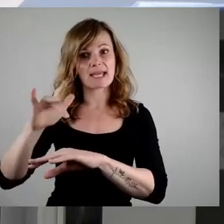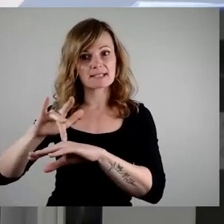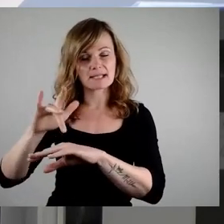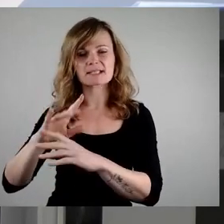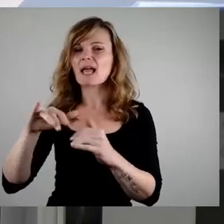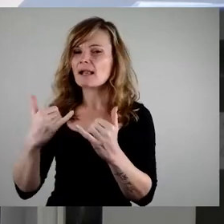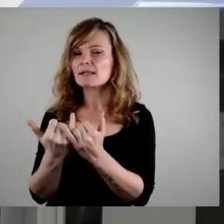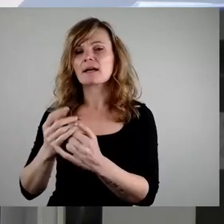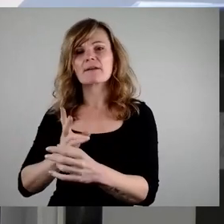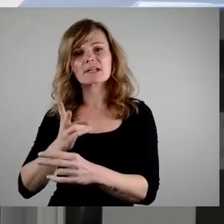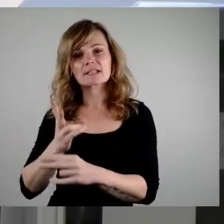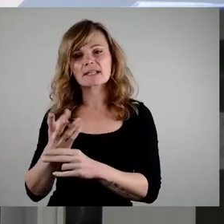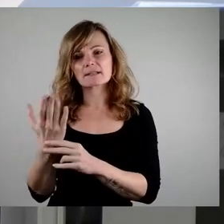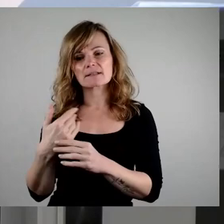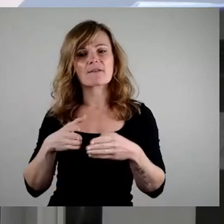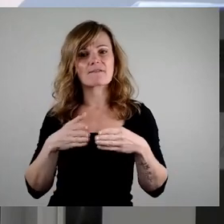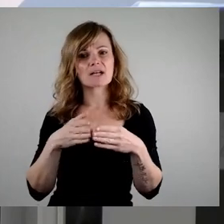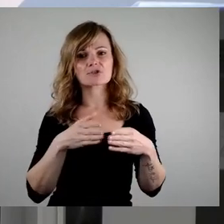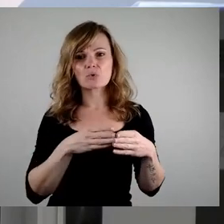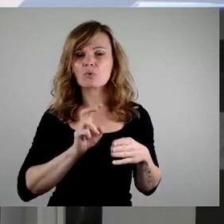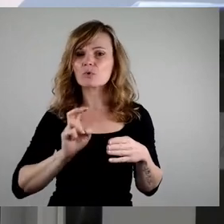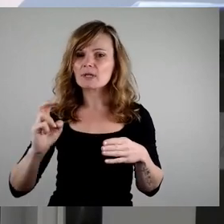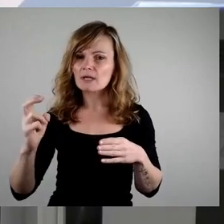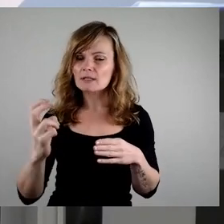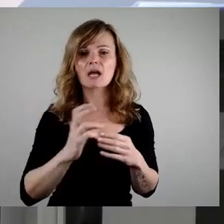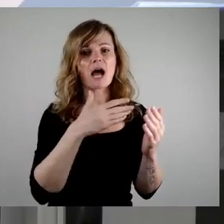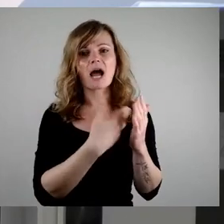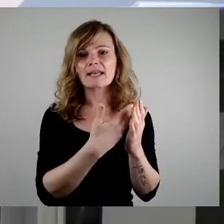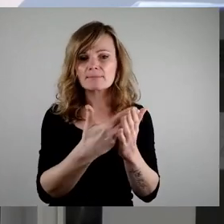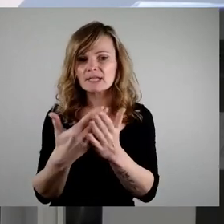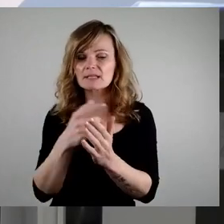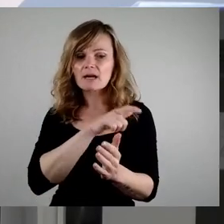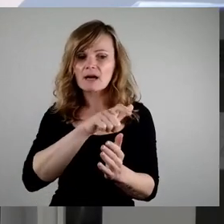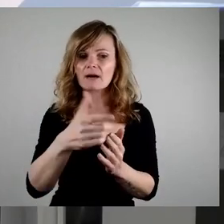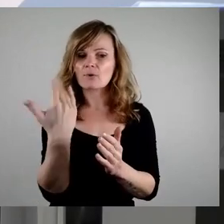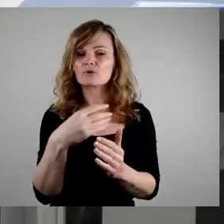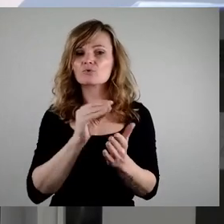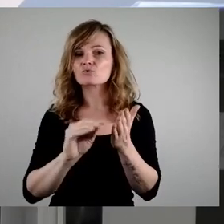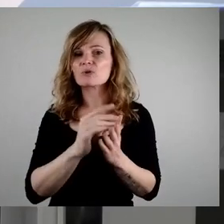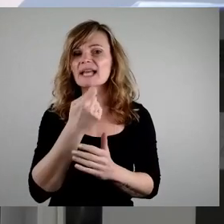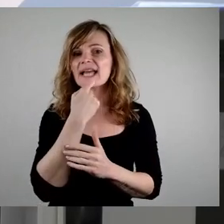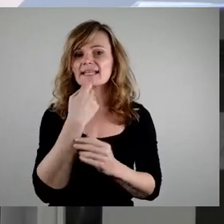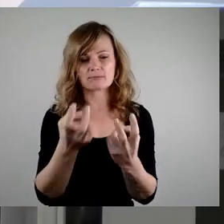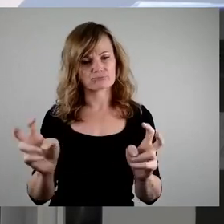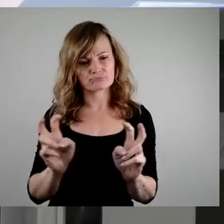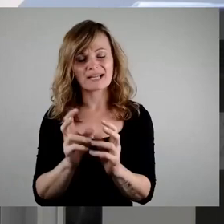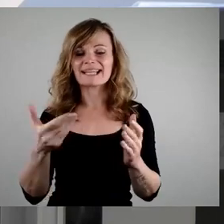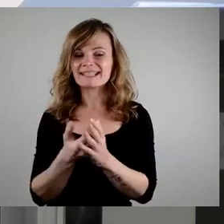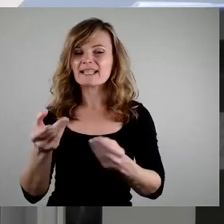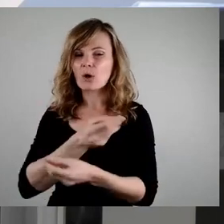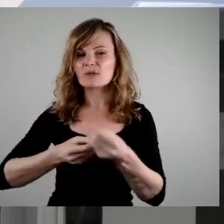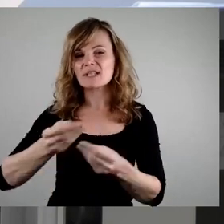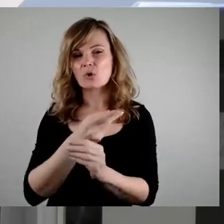Vertretungen der Fraktionen, die Anbieter des Schulessens. Und es war ein ziemlich konstruktiver Austausch. Und da wurde